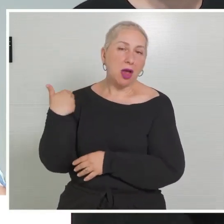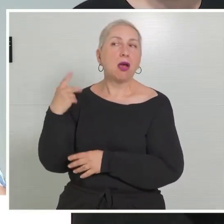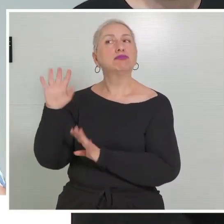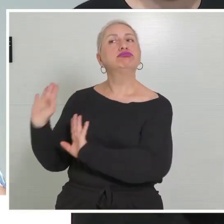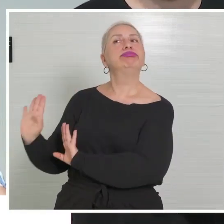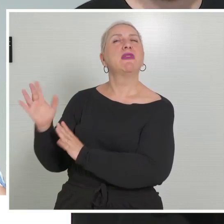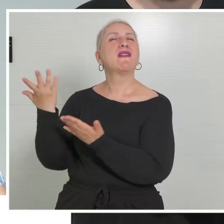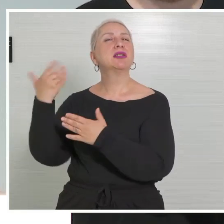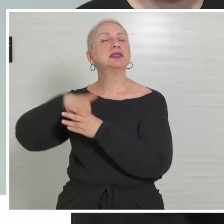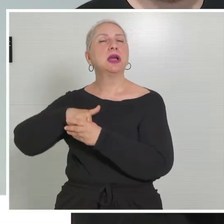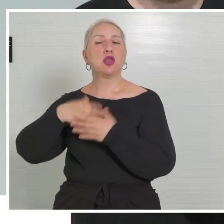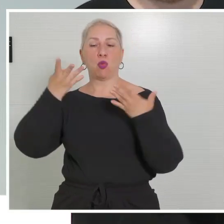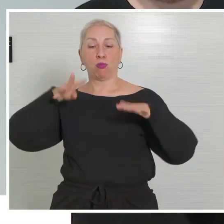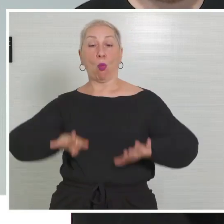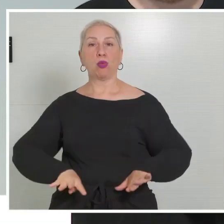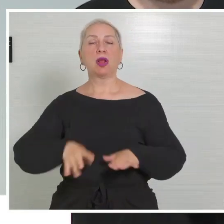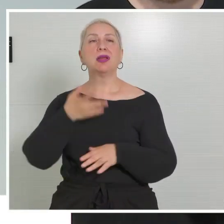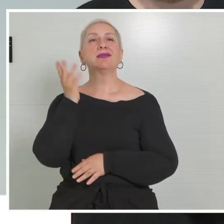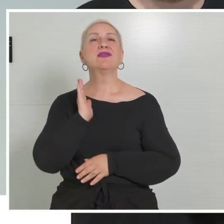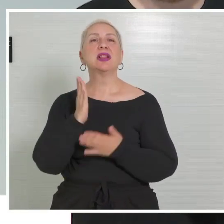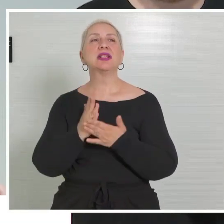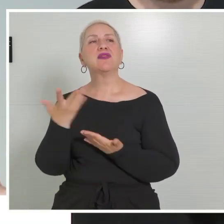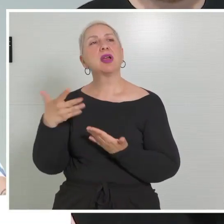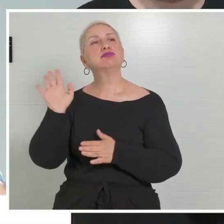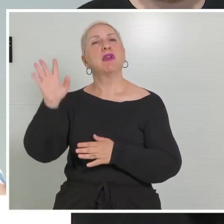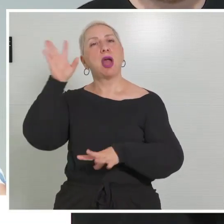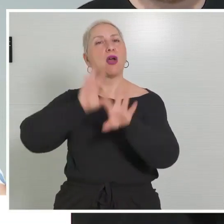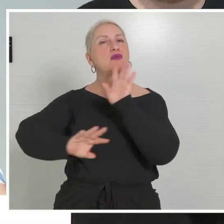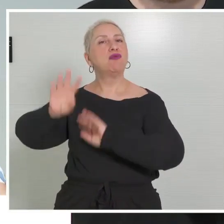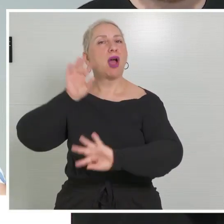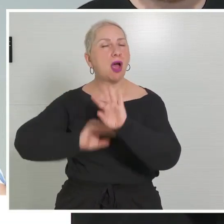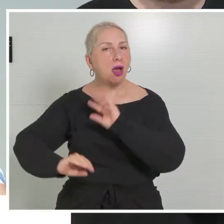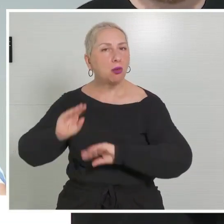in den neun Monaten Zivildienst waren, was irgendwo auch ihre